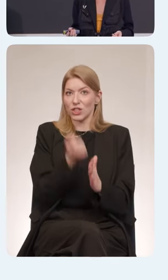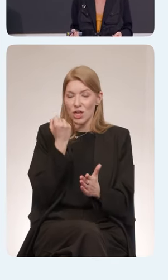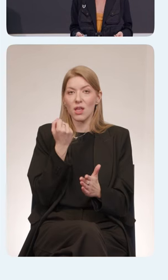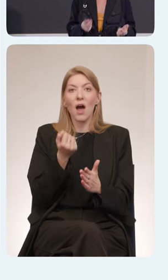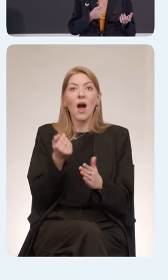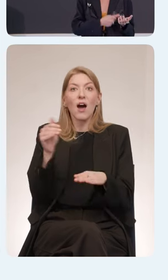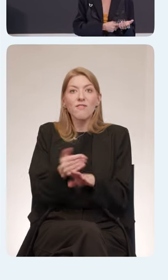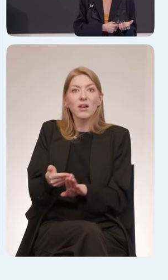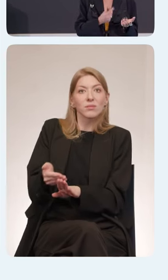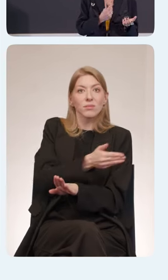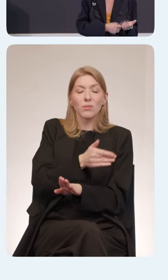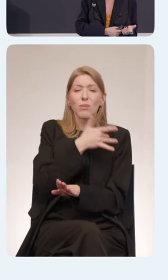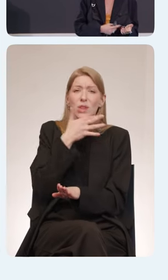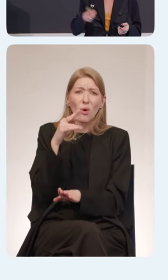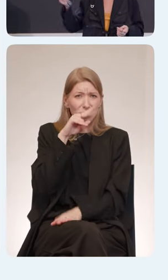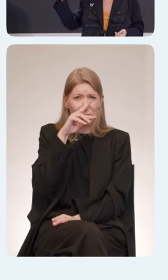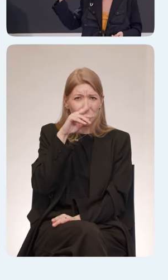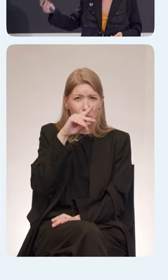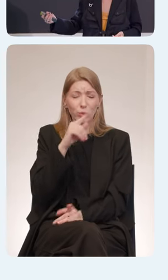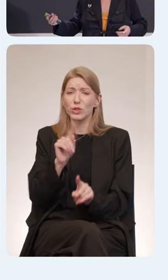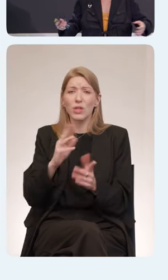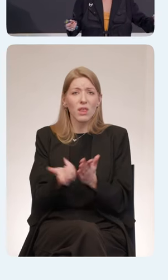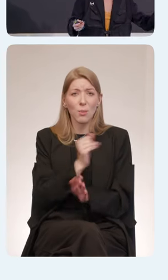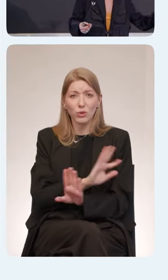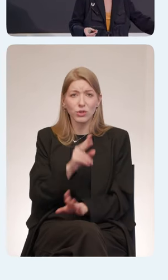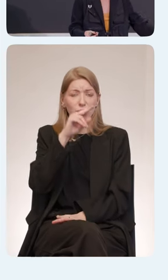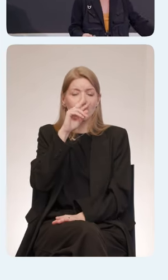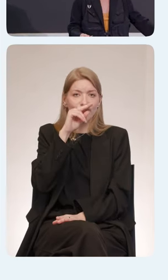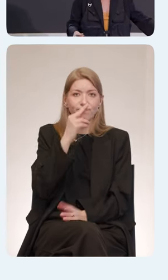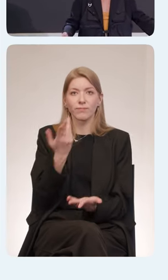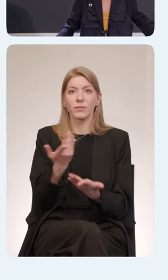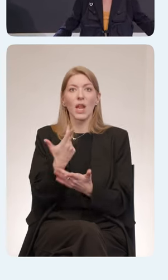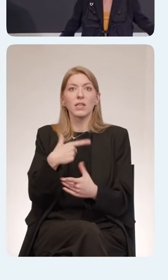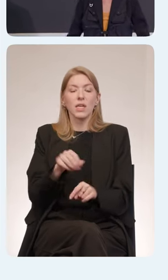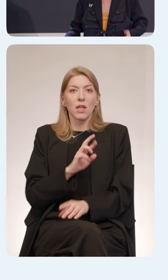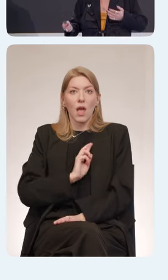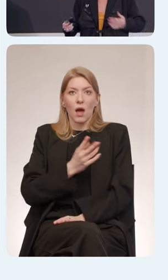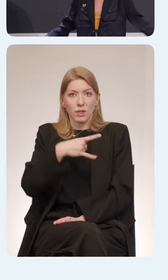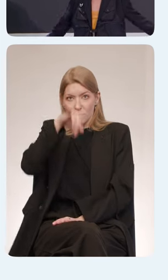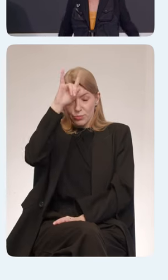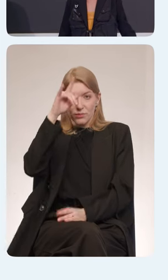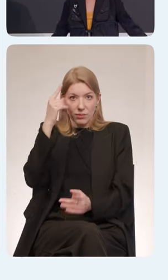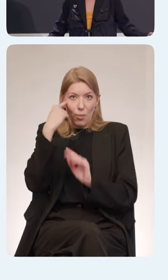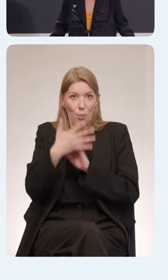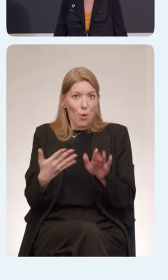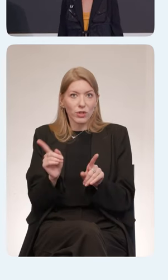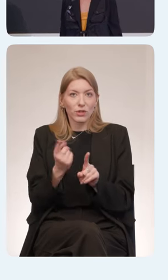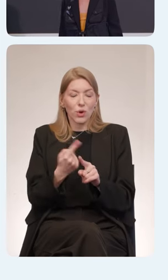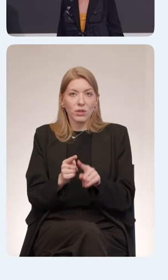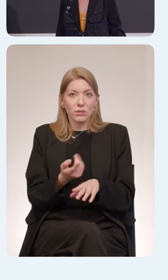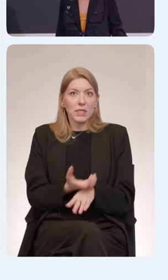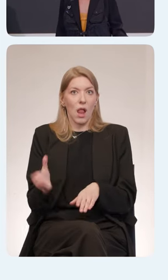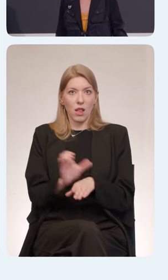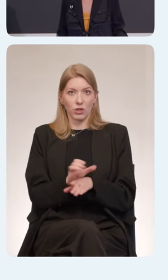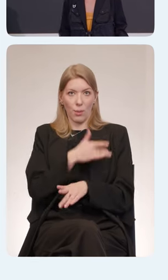неудач. Из не получилось, из не запланировалось, что-то пошло не так. Где-то я вообще выдохся и понял, что для меня это слишком сейчас.